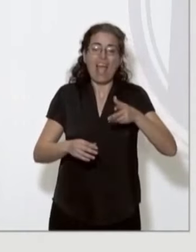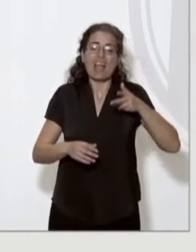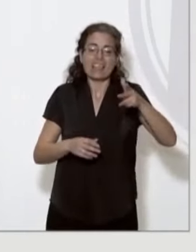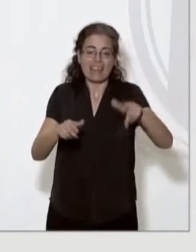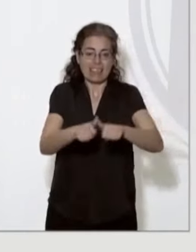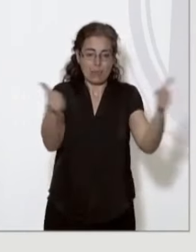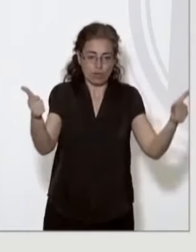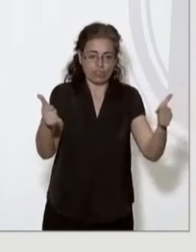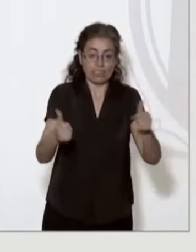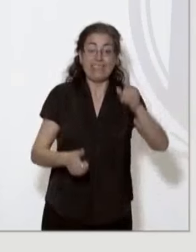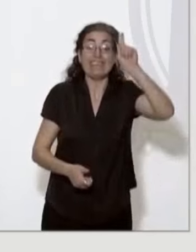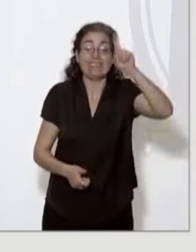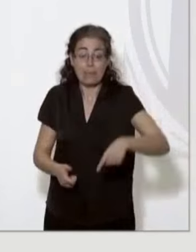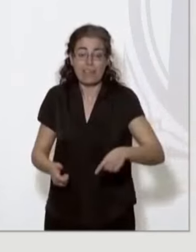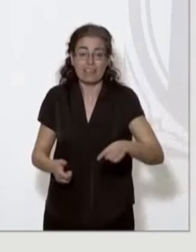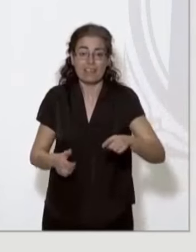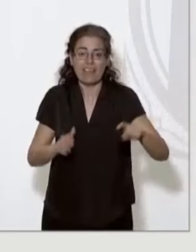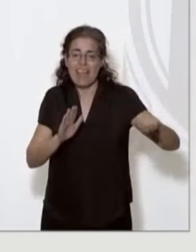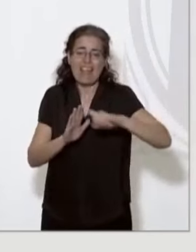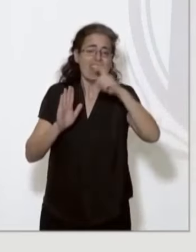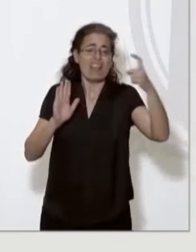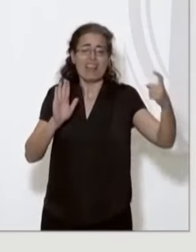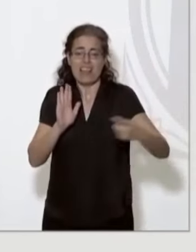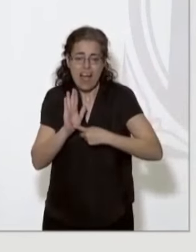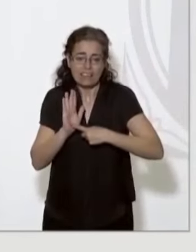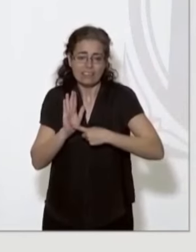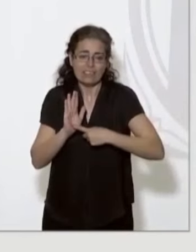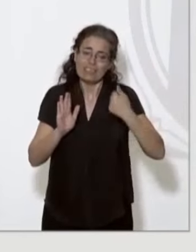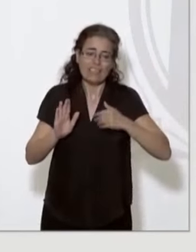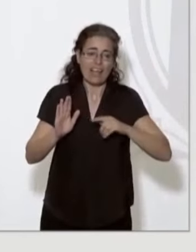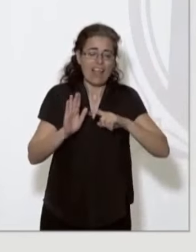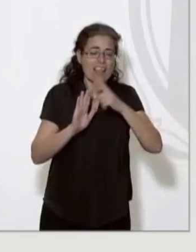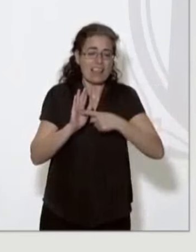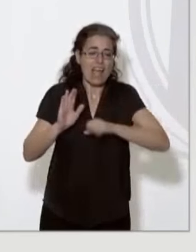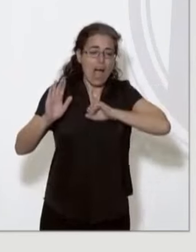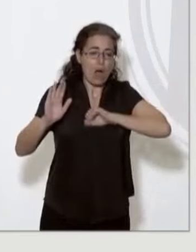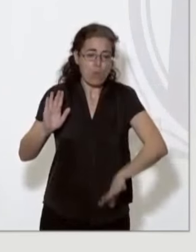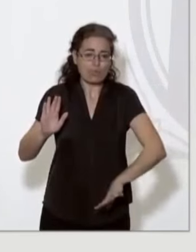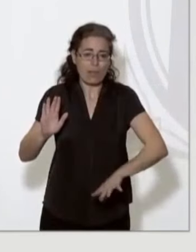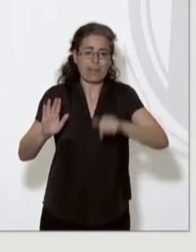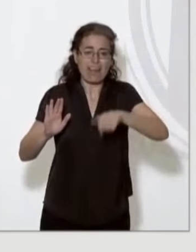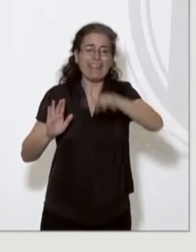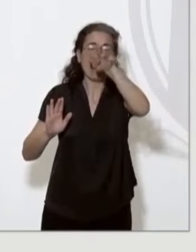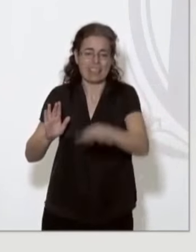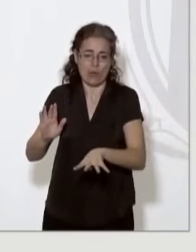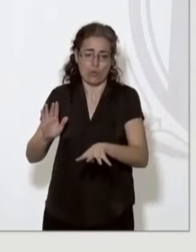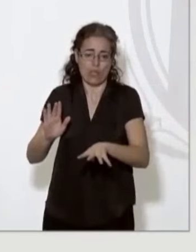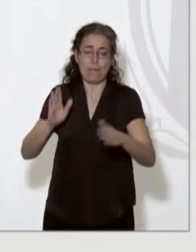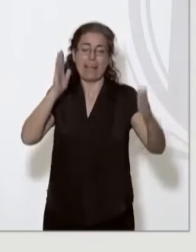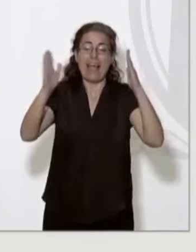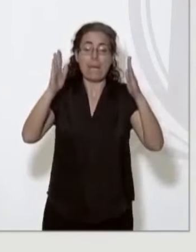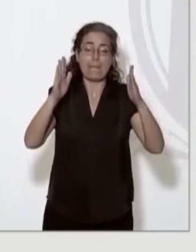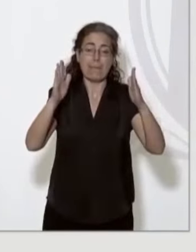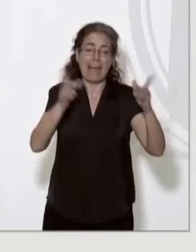divorci i fins i tot la legalització del dret a l'avortament des de Catalunya i a Catalunya en plena